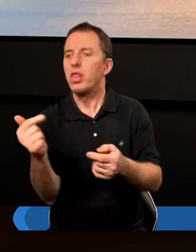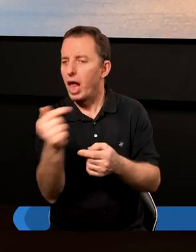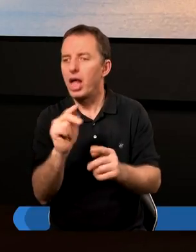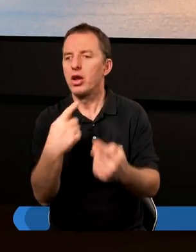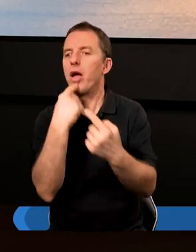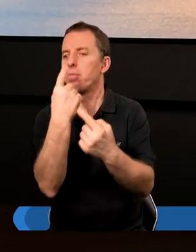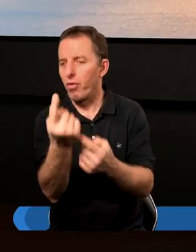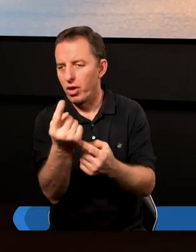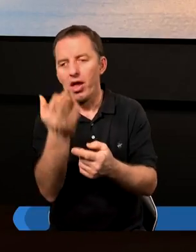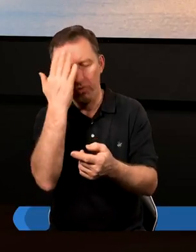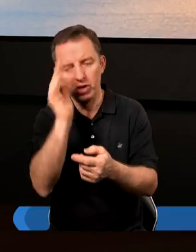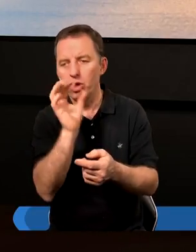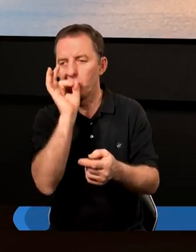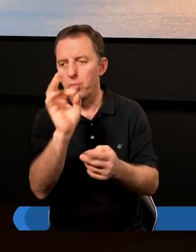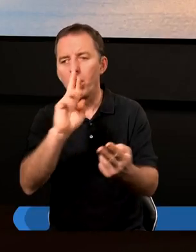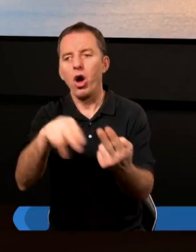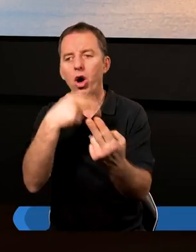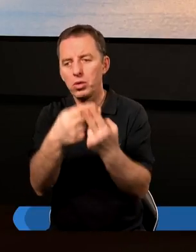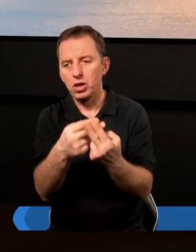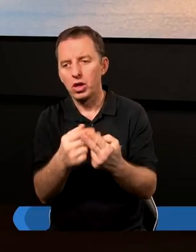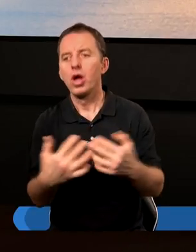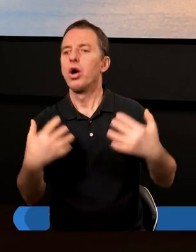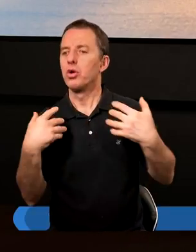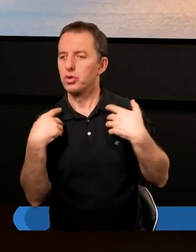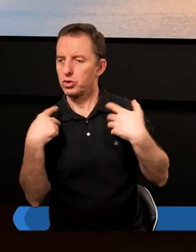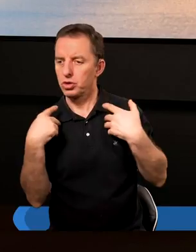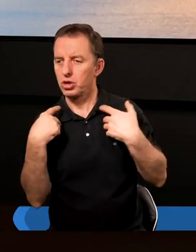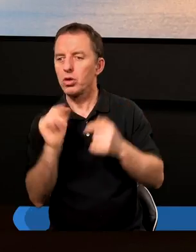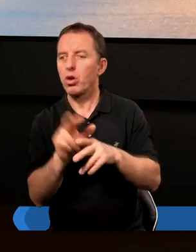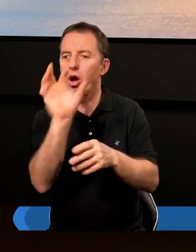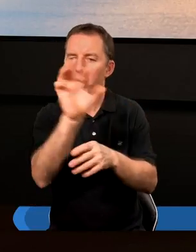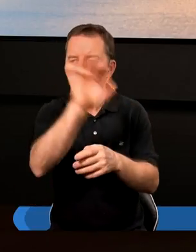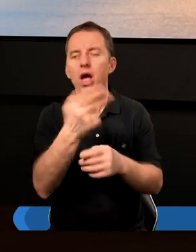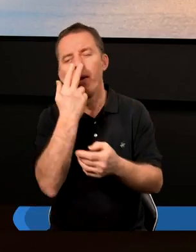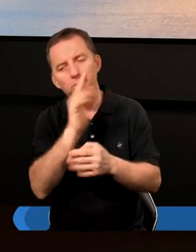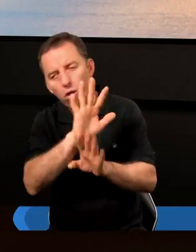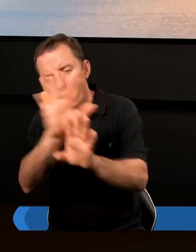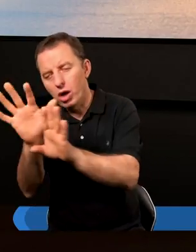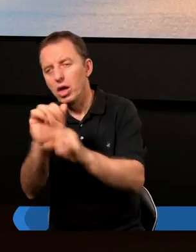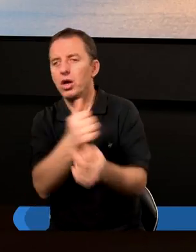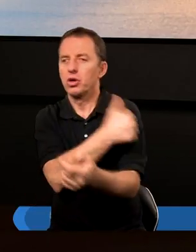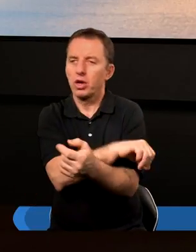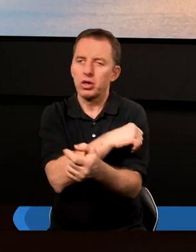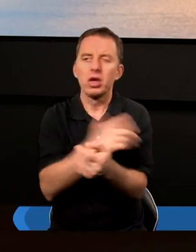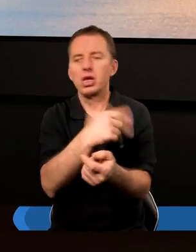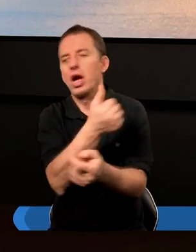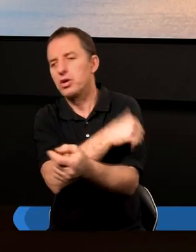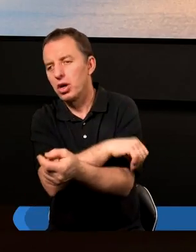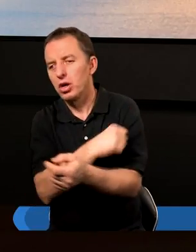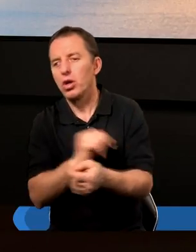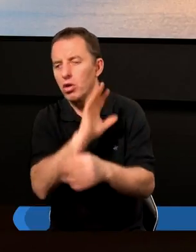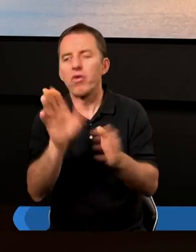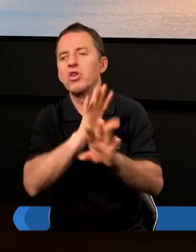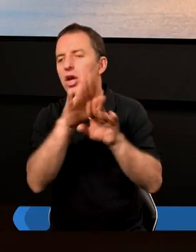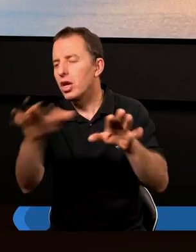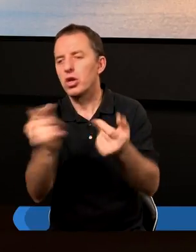powiedzieć. Wiedzą, co jest dobrą odpowiedzią. Natomiast życie, które obserwujemy pokazuje, że i chrześcijanie i niechrześcijanie w